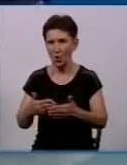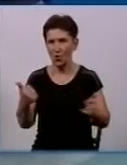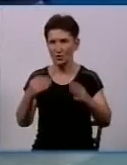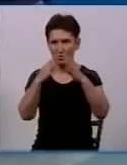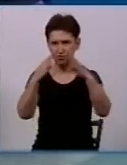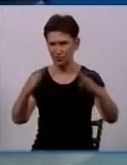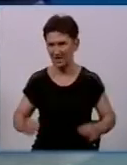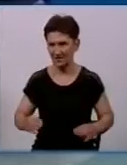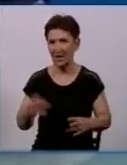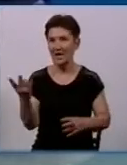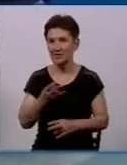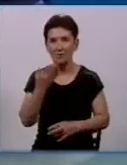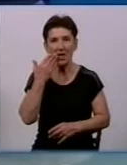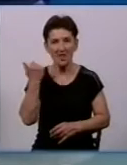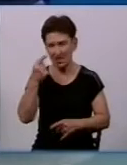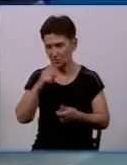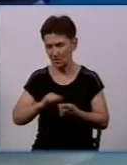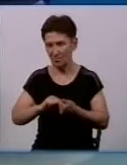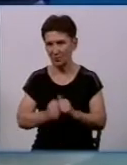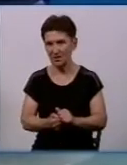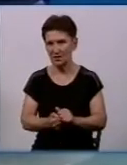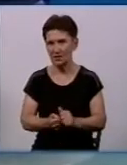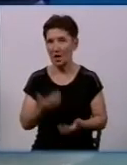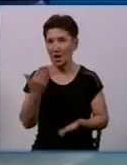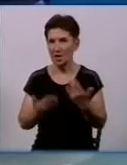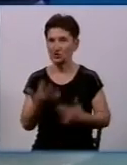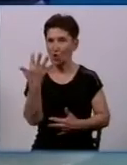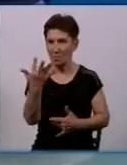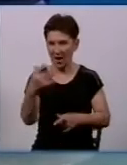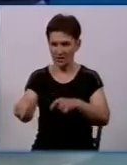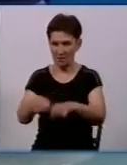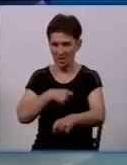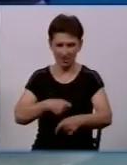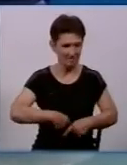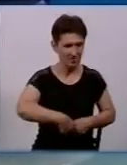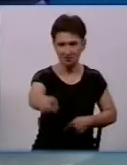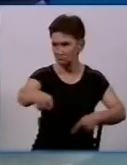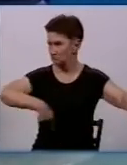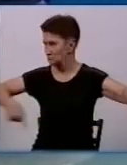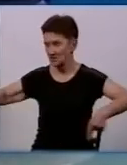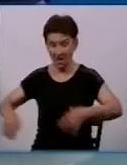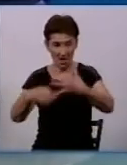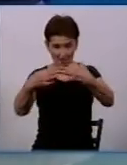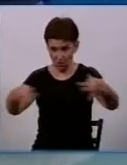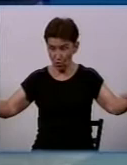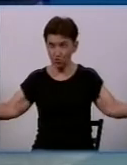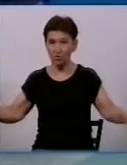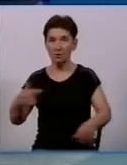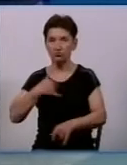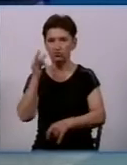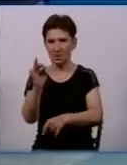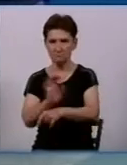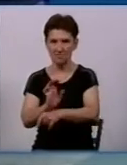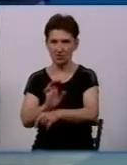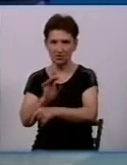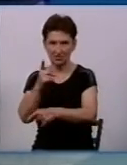легко запам'ятати і дотримуватись. Якщо 5 метрів буде вільного простору, то це буде достатньо для того, щоб наш автомобіль міг бути